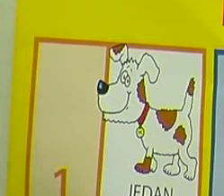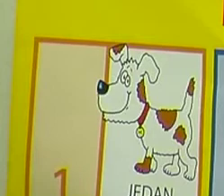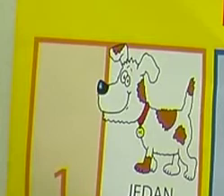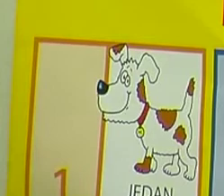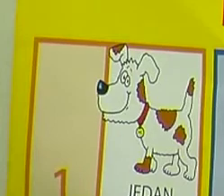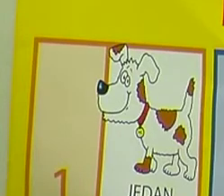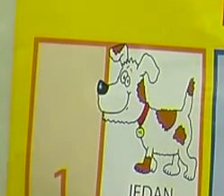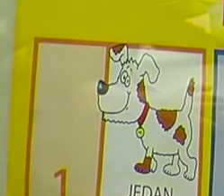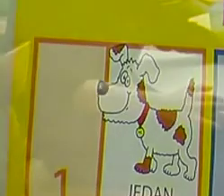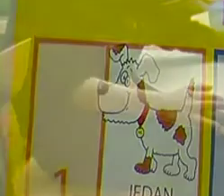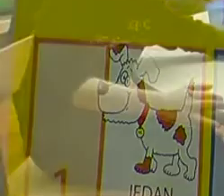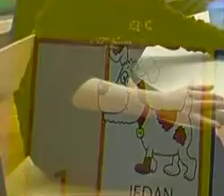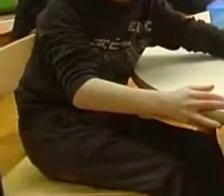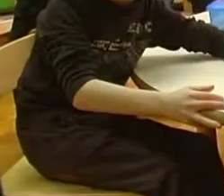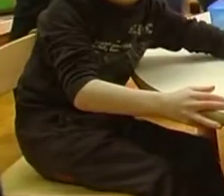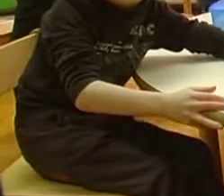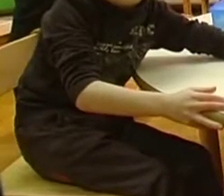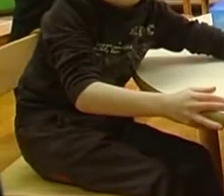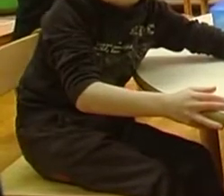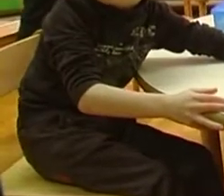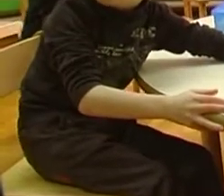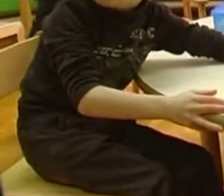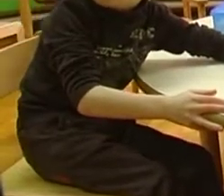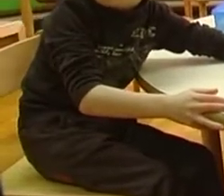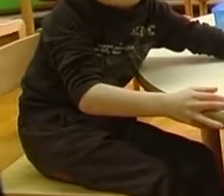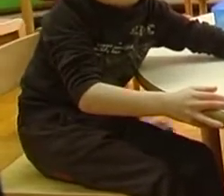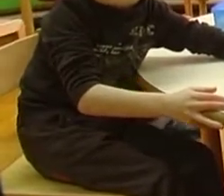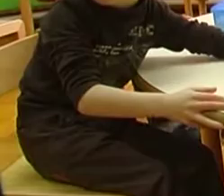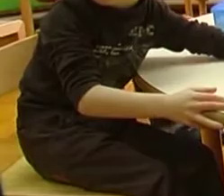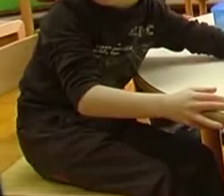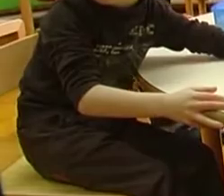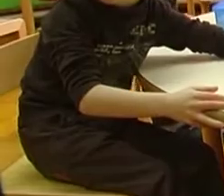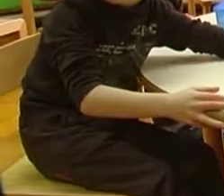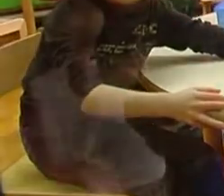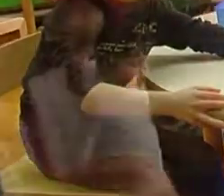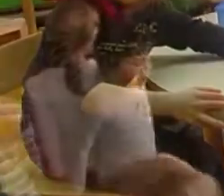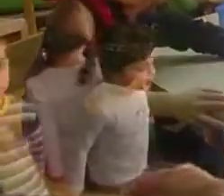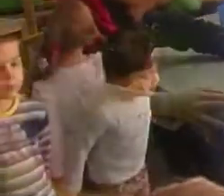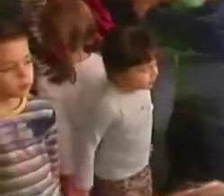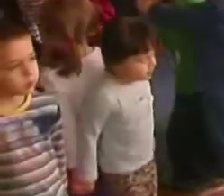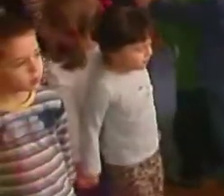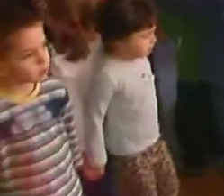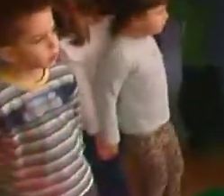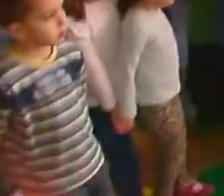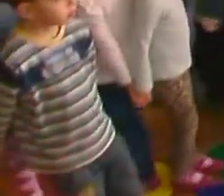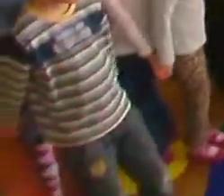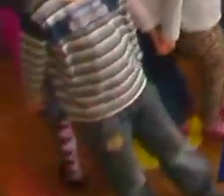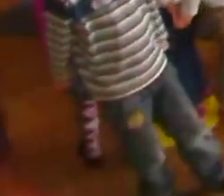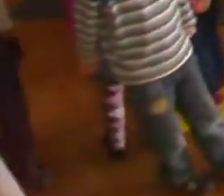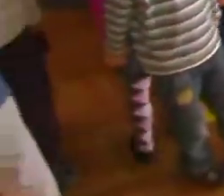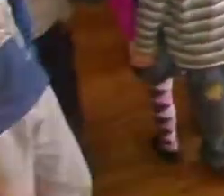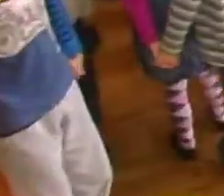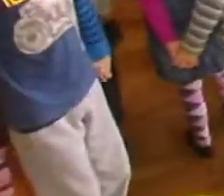aktivnosti ovoj djeci pomažu shvatiti koliko je važno biti osjetlji prema drugima, te koliko je važno pomoći i biti podrška